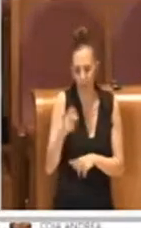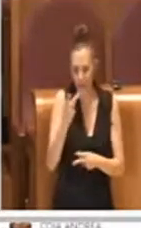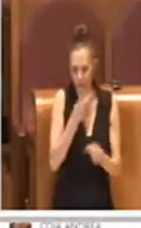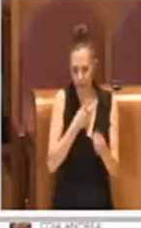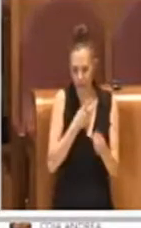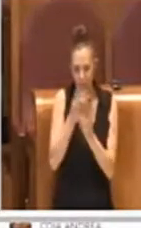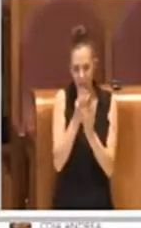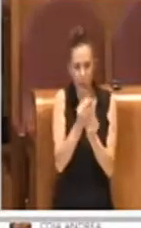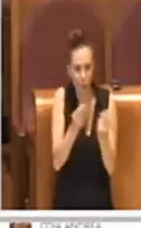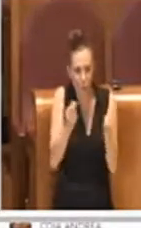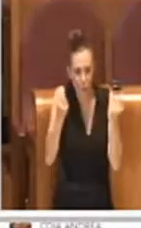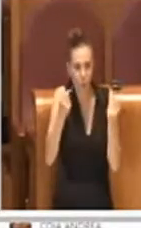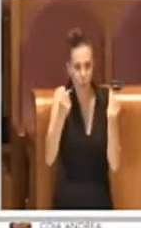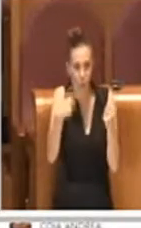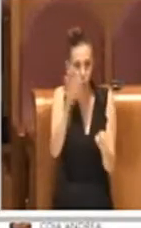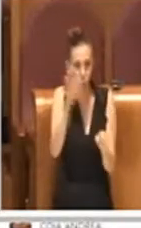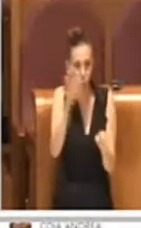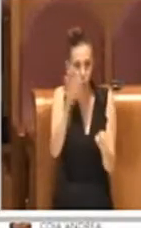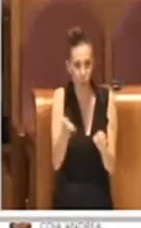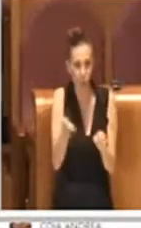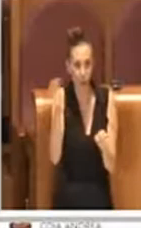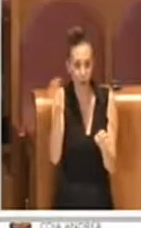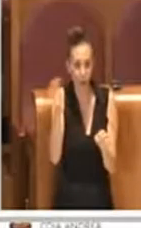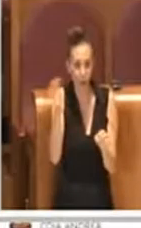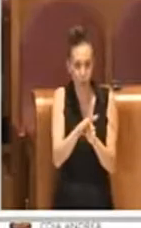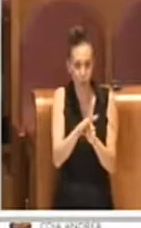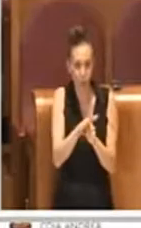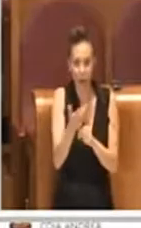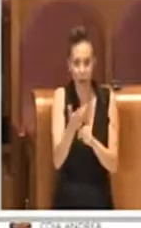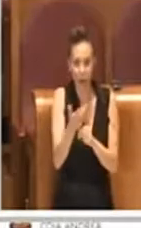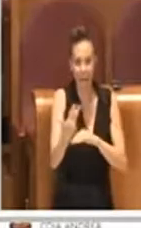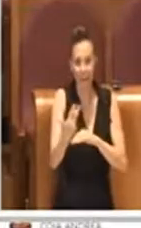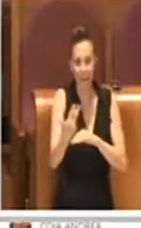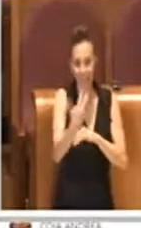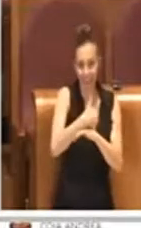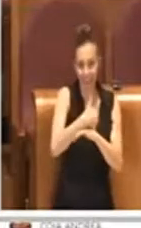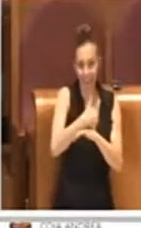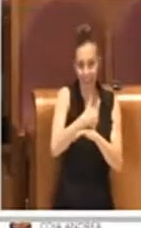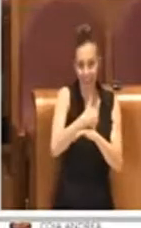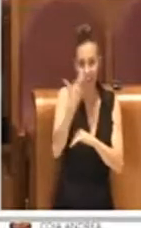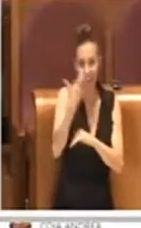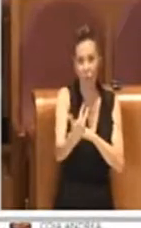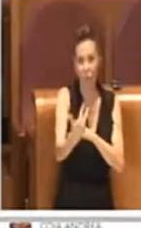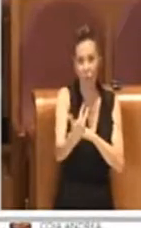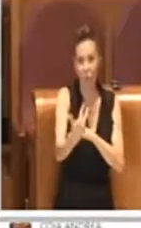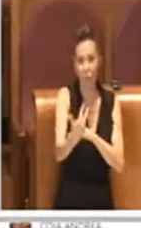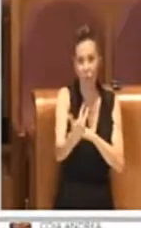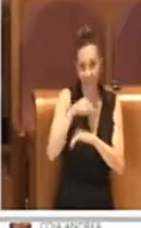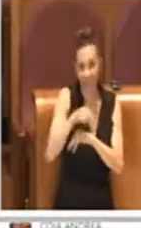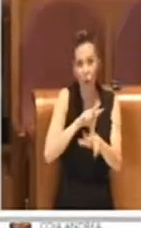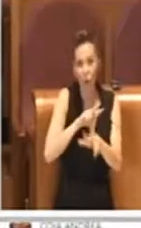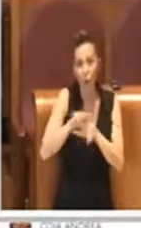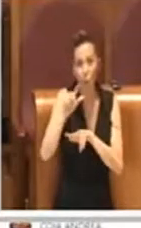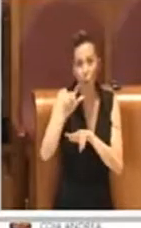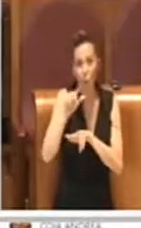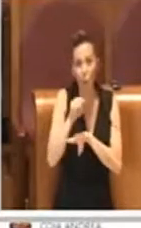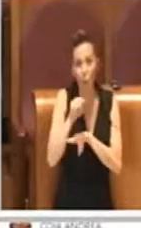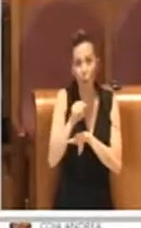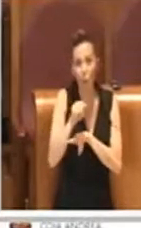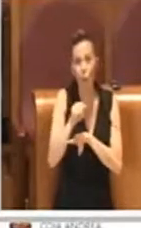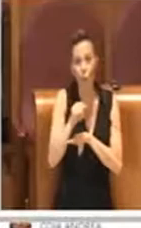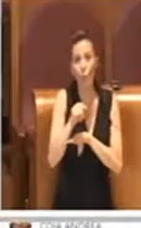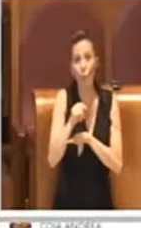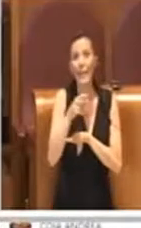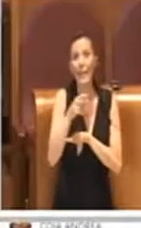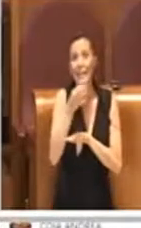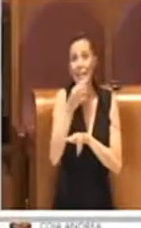prevedono la copertura di mancate entrate, anche perché, ripeto, anche tutte le entrate del Comune sono regolate